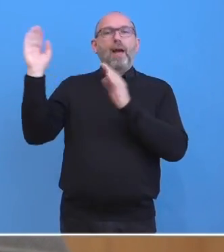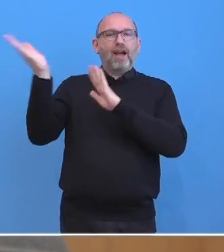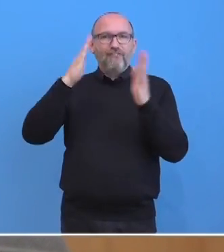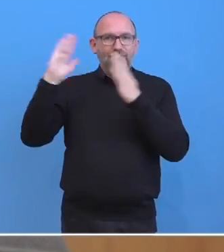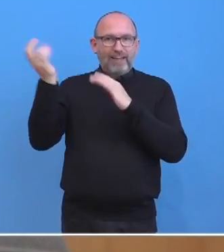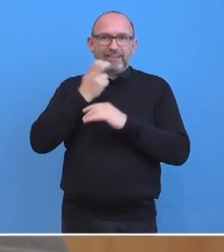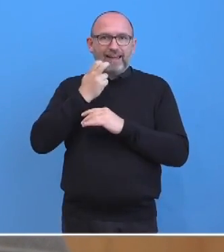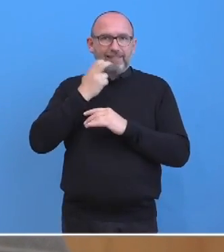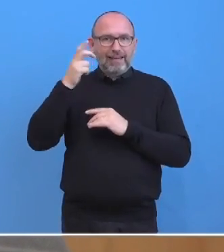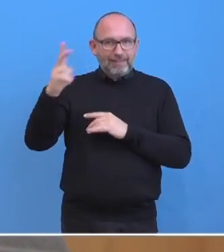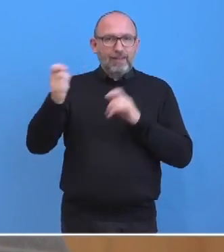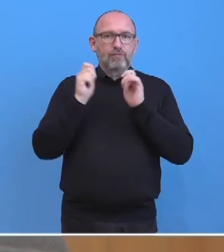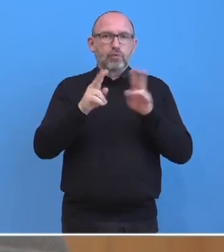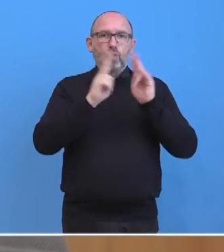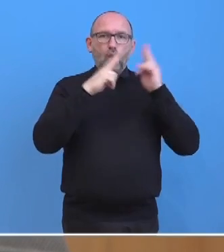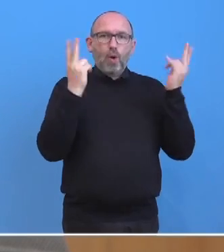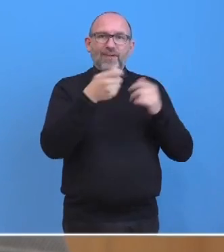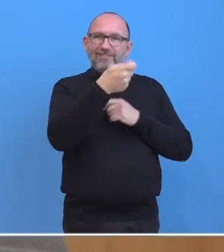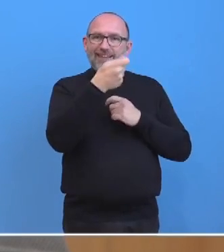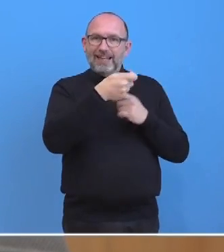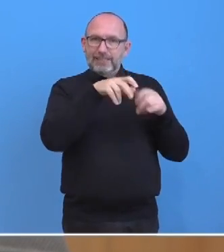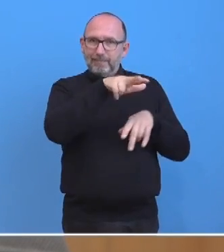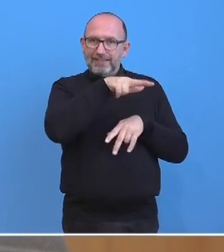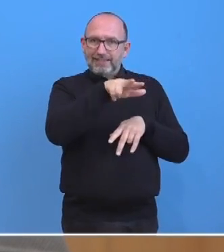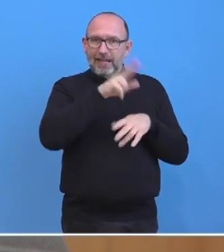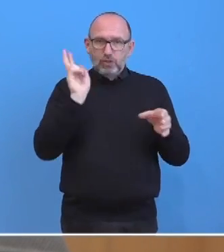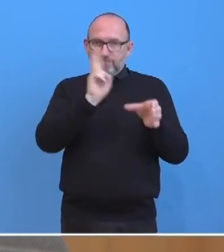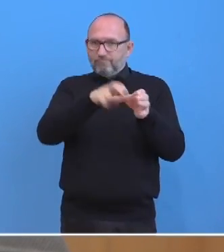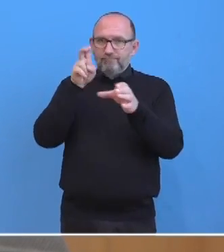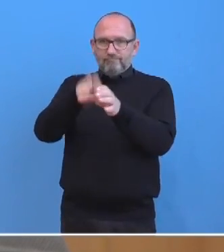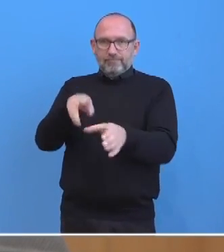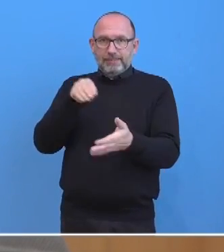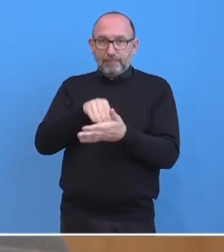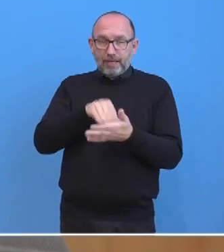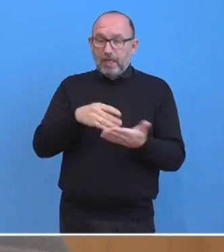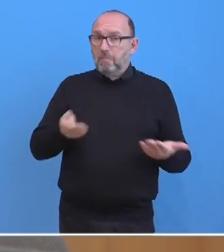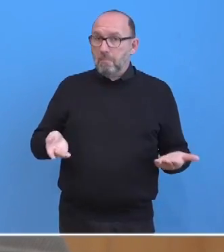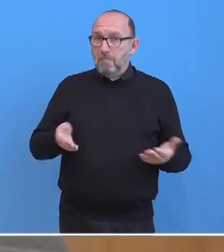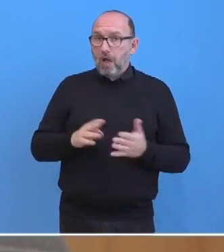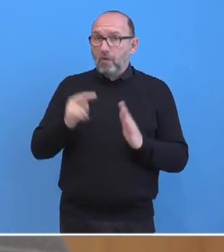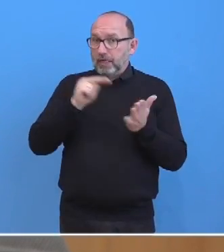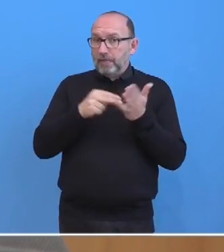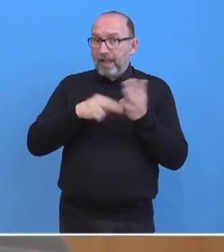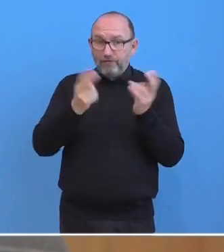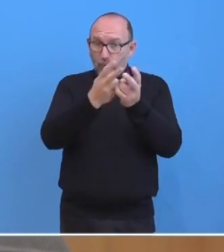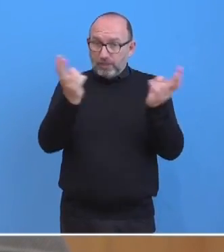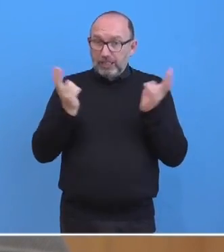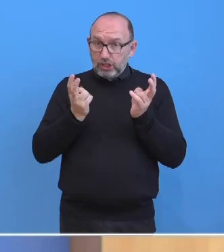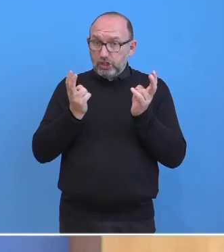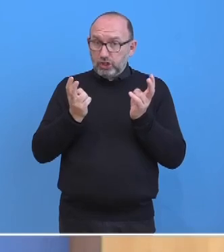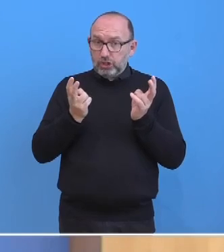gefordert, dass auch Umwelt und Finanzministerium daran teilhaben sollen. Ist das auch im Plan des runden Tisches, wie Sie ihn